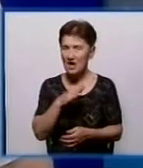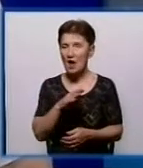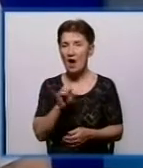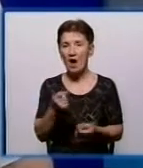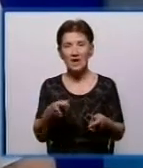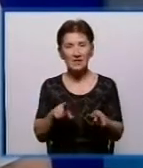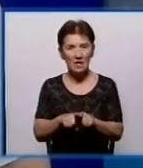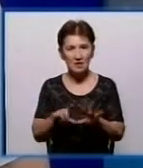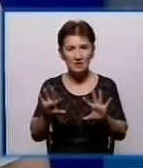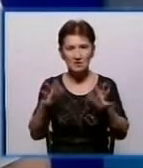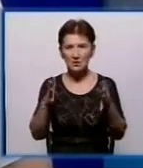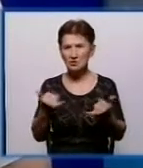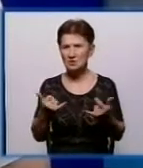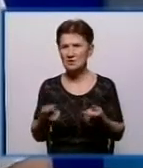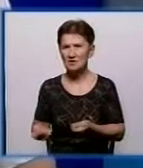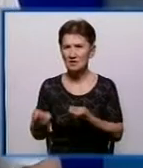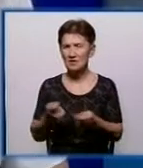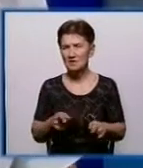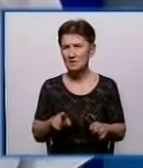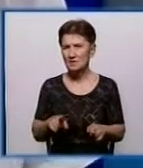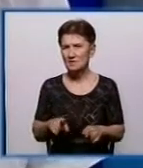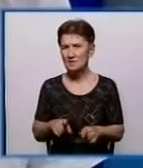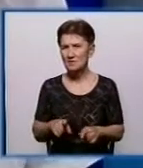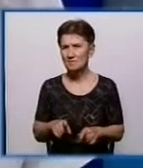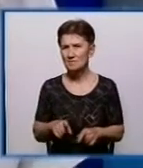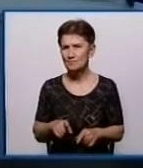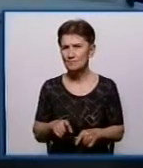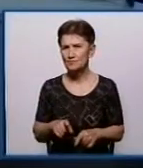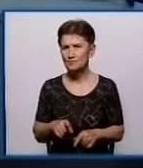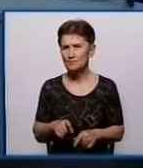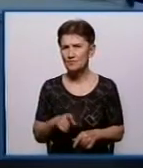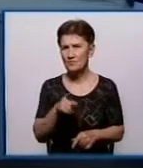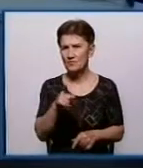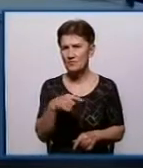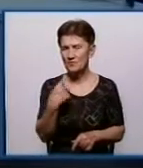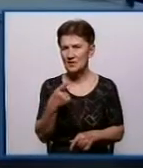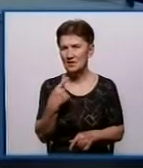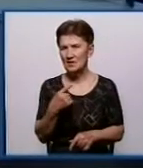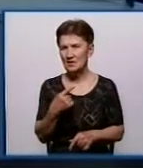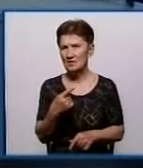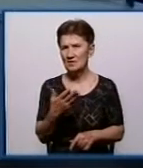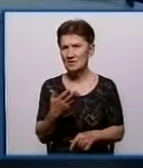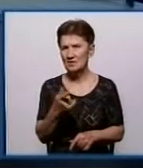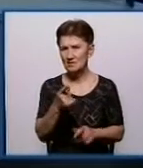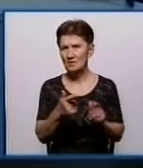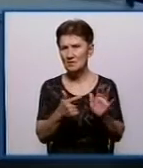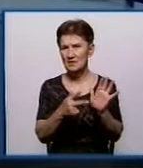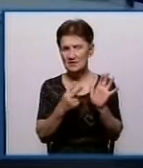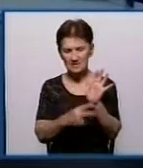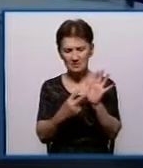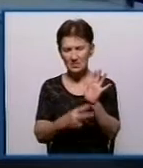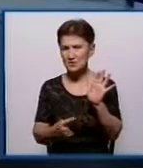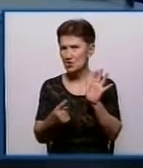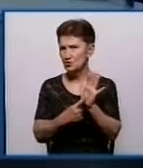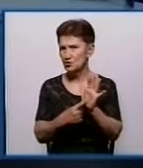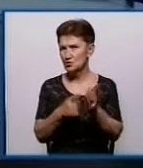сталося, в цьому році проросли дуже шалено. Ми повідомлені писали 86%. Одне